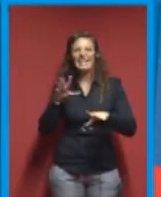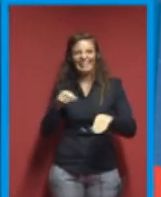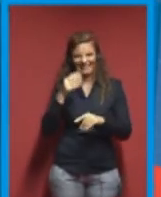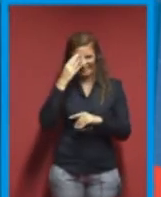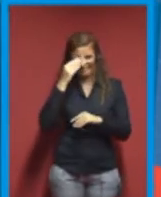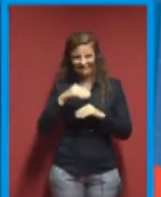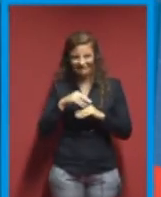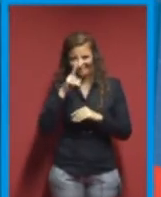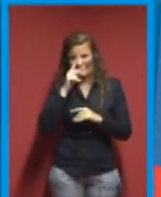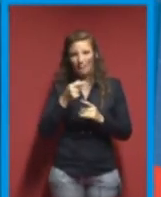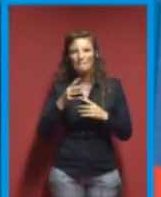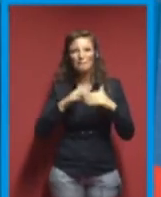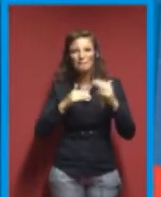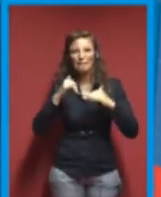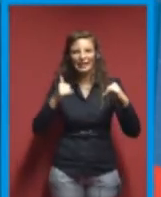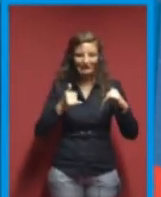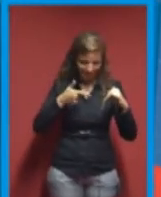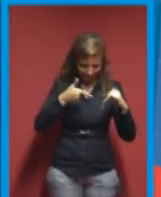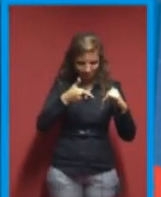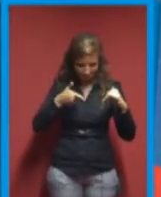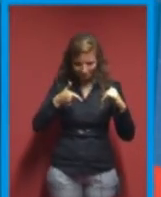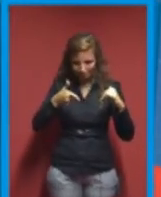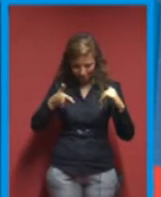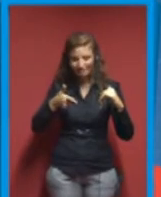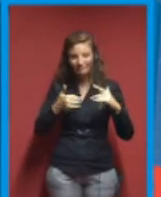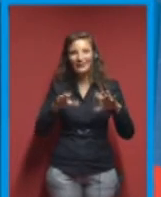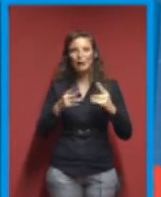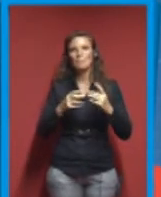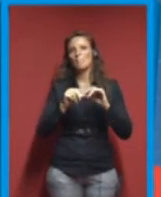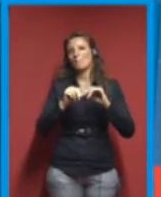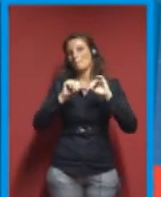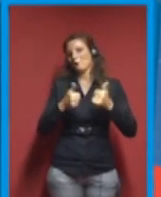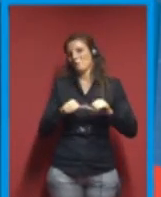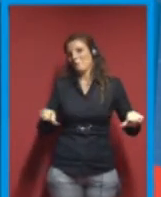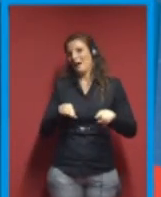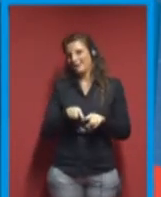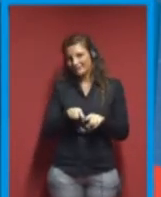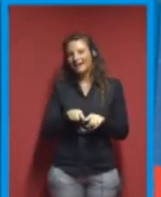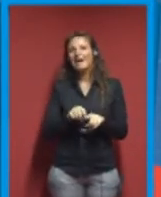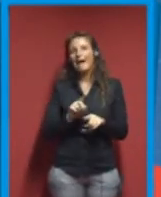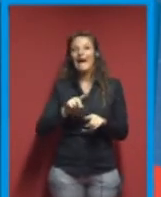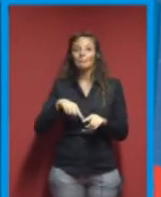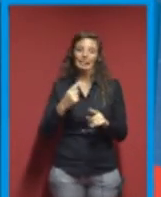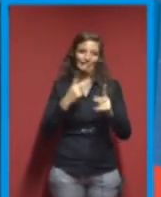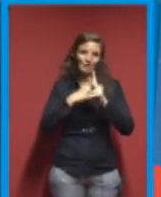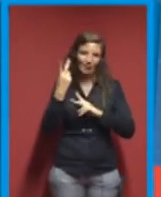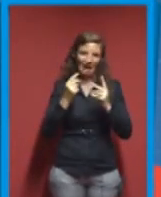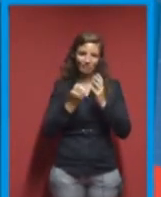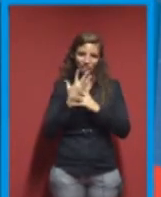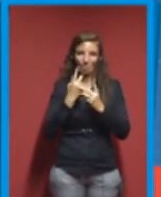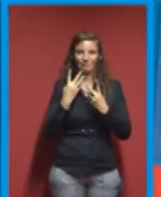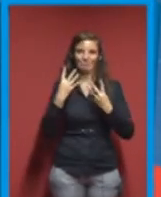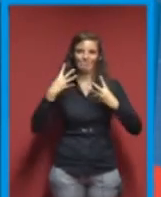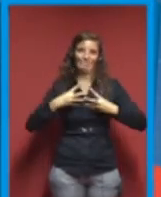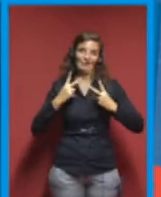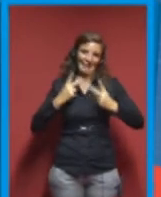o per altre cose, abbiamo iniziato a fare un prototipo e poi abbiamo cercato di creare una vera e propria macchina con varie opzioni.